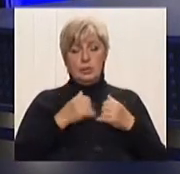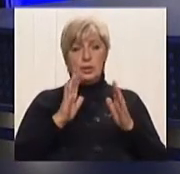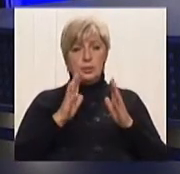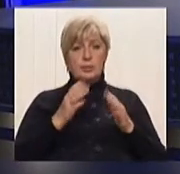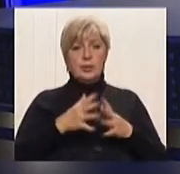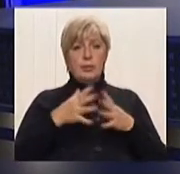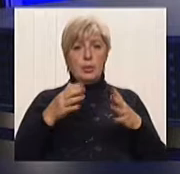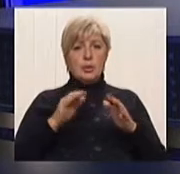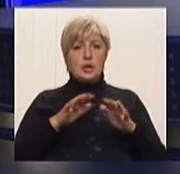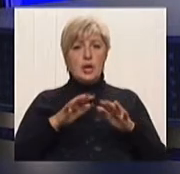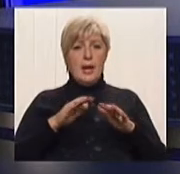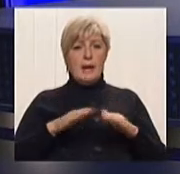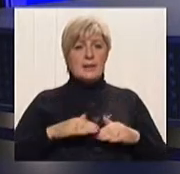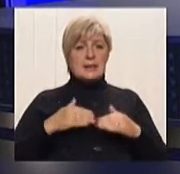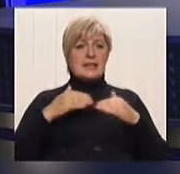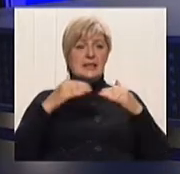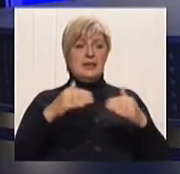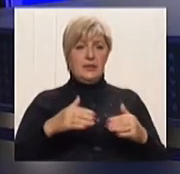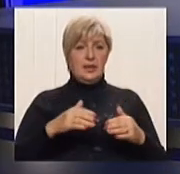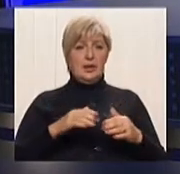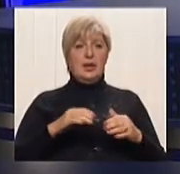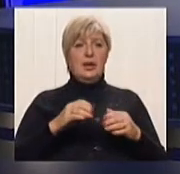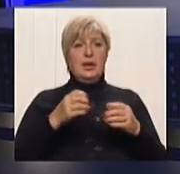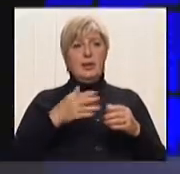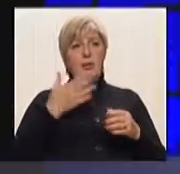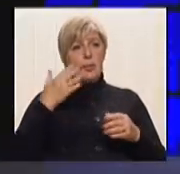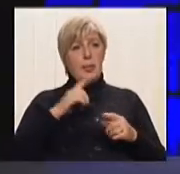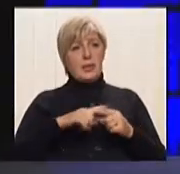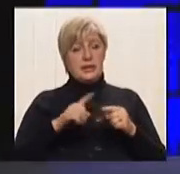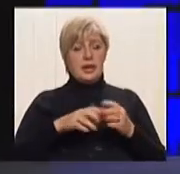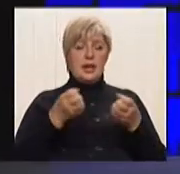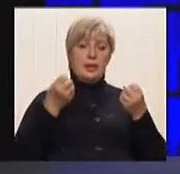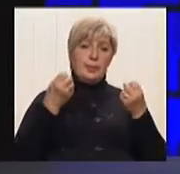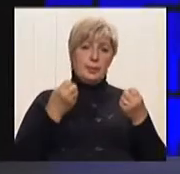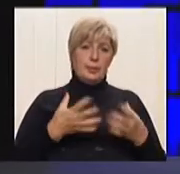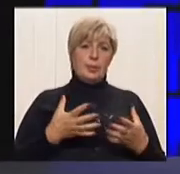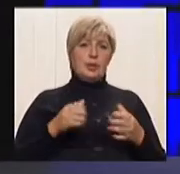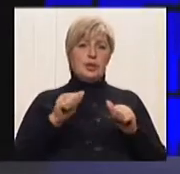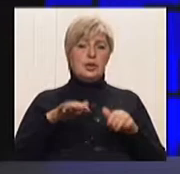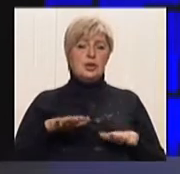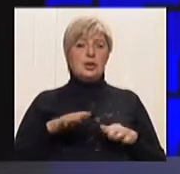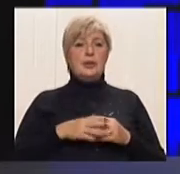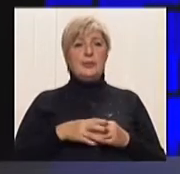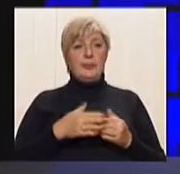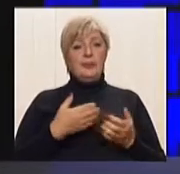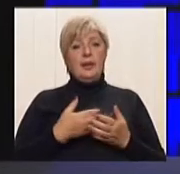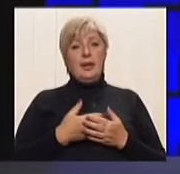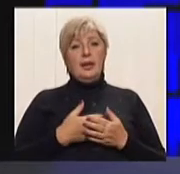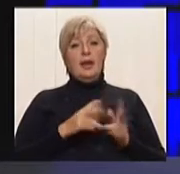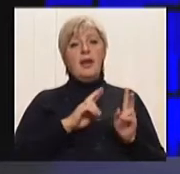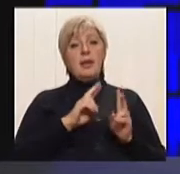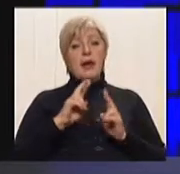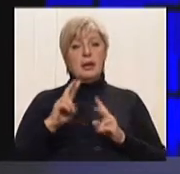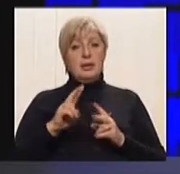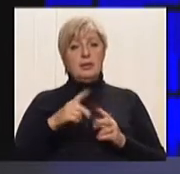іменно в тому, щоб быстрі і проще рішати оці всі проблеми. І, мабуть, так, останнє запитання на сьогодні. От яким